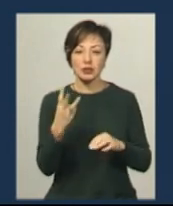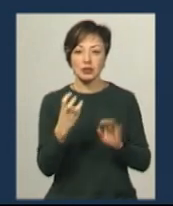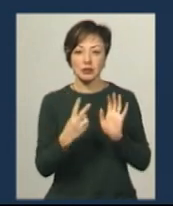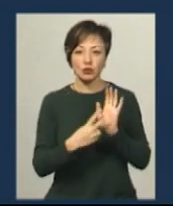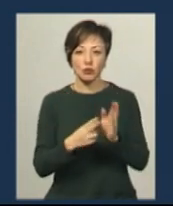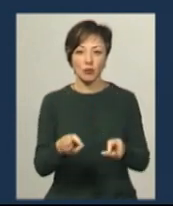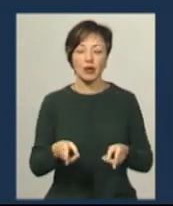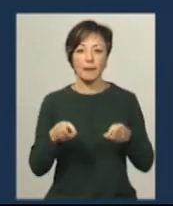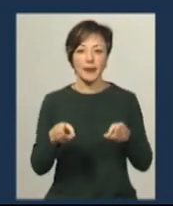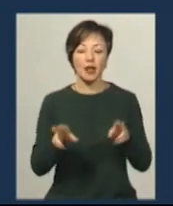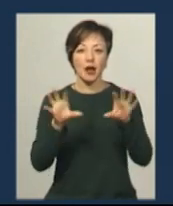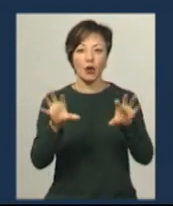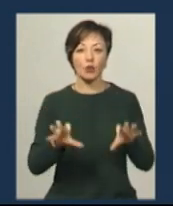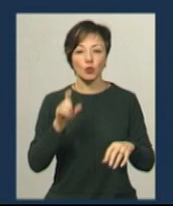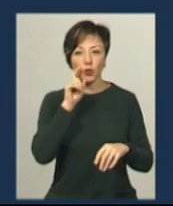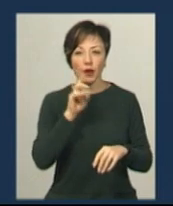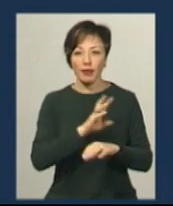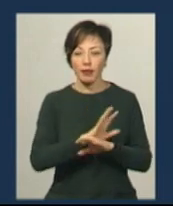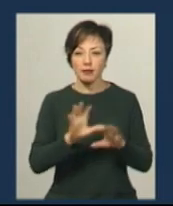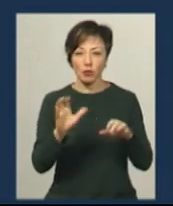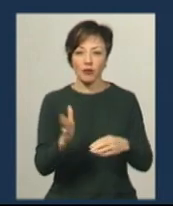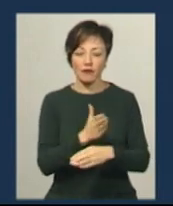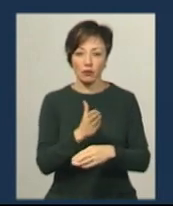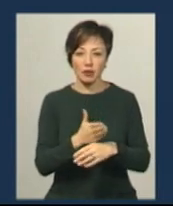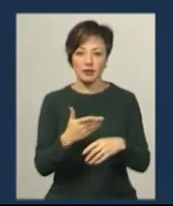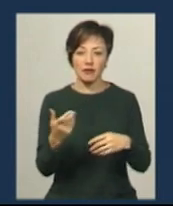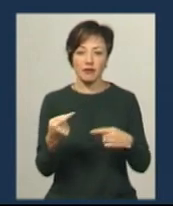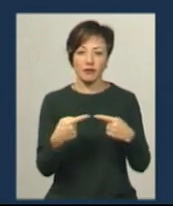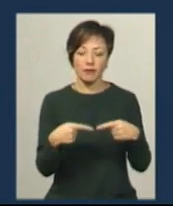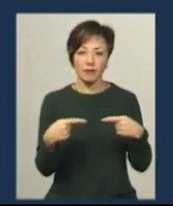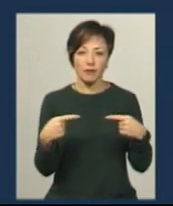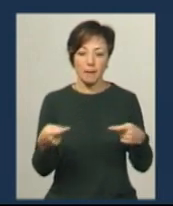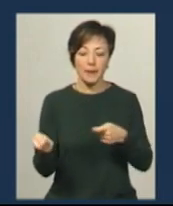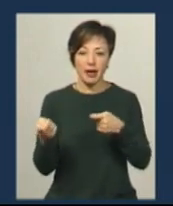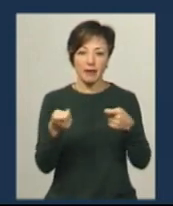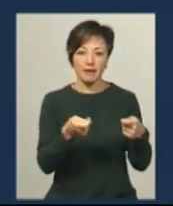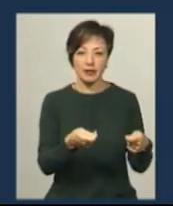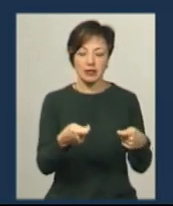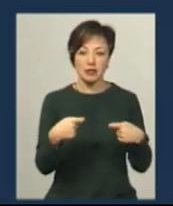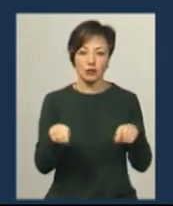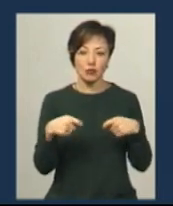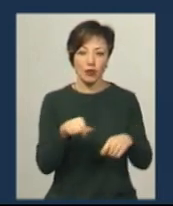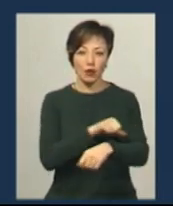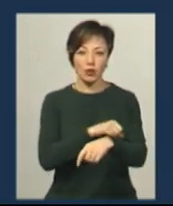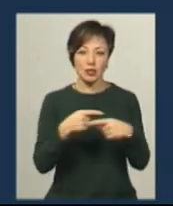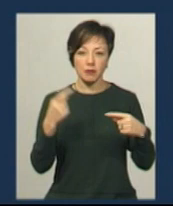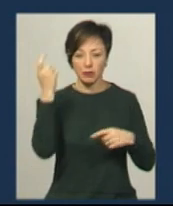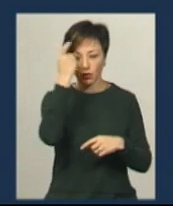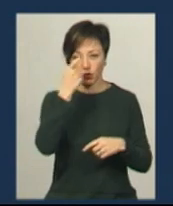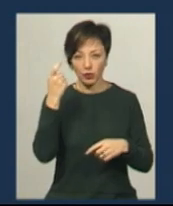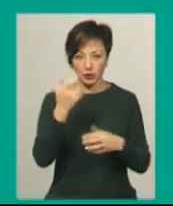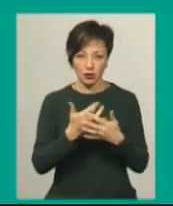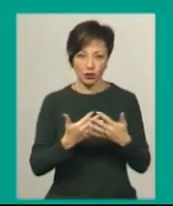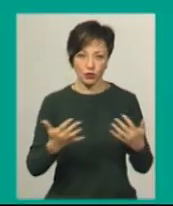Кримінального кодексу України. Незаконне виробництво, виготовлення, перевезення, збут наркотичних засобів та психотропних